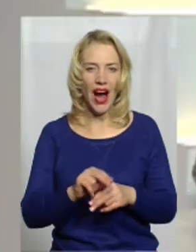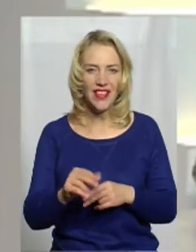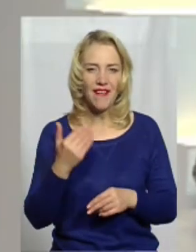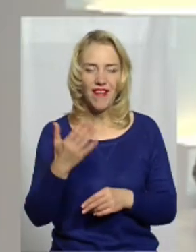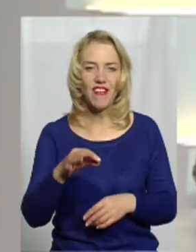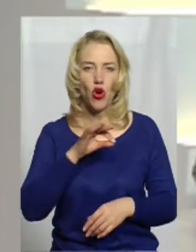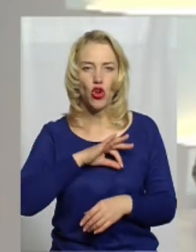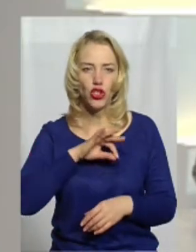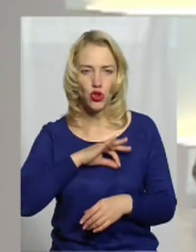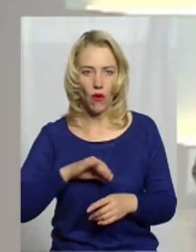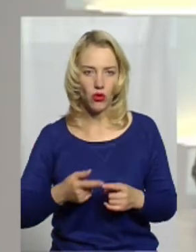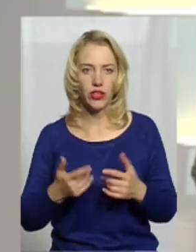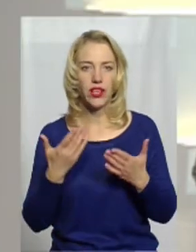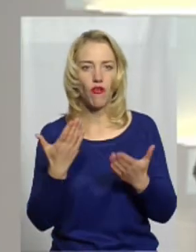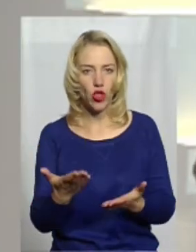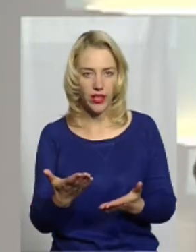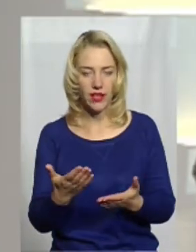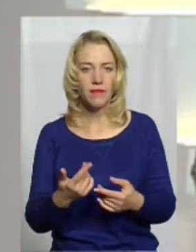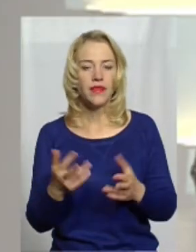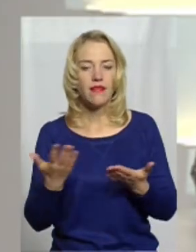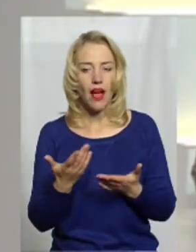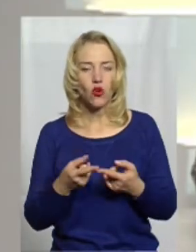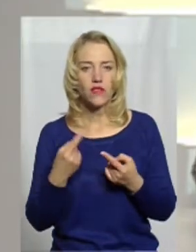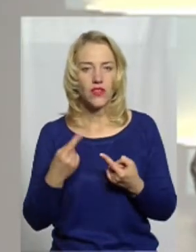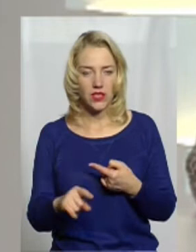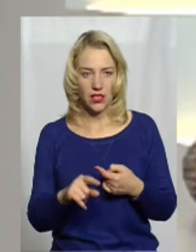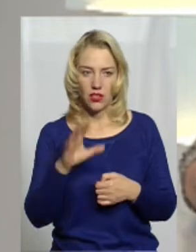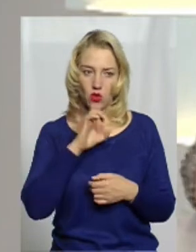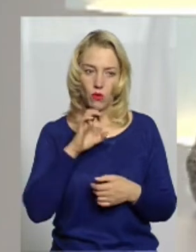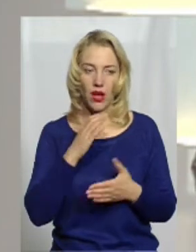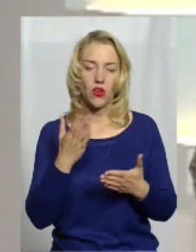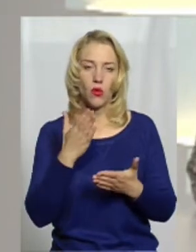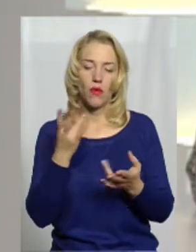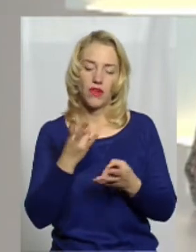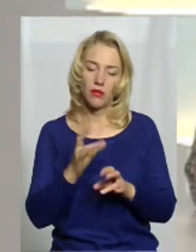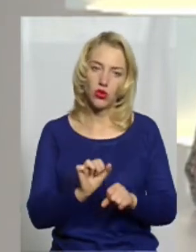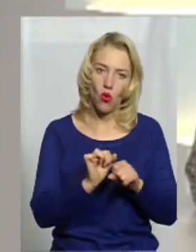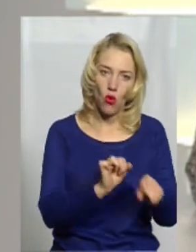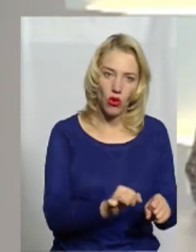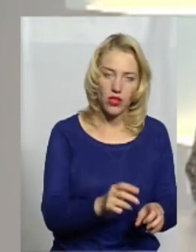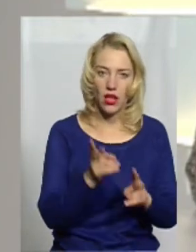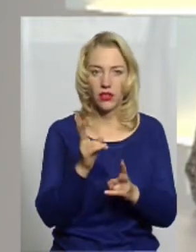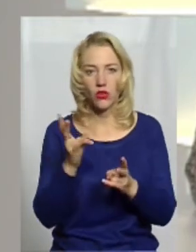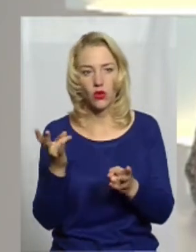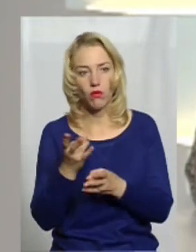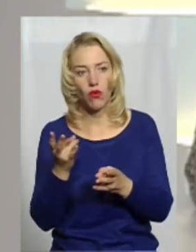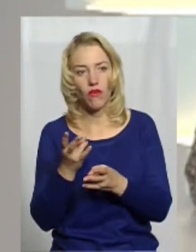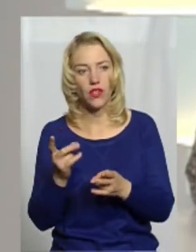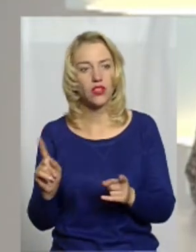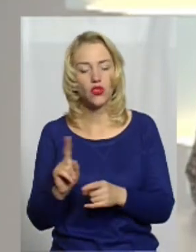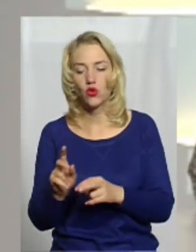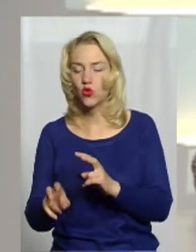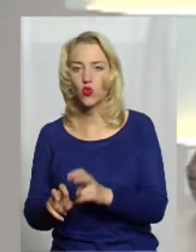використовуєте? Вони якось відрізняються? Собака, яка має охороняти? Собака, яка має щось